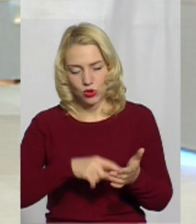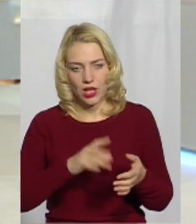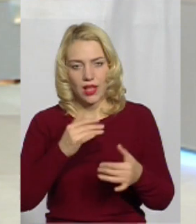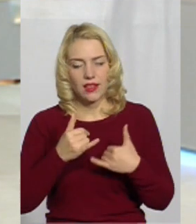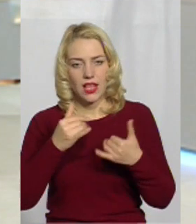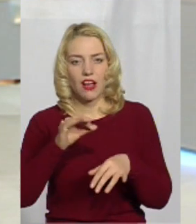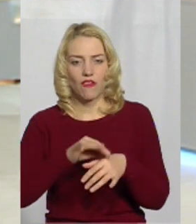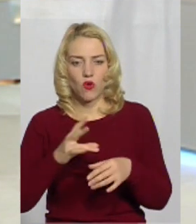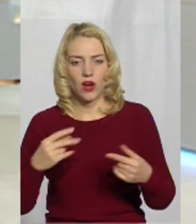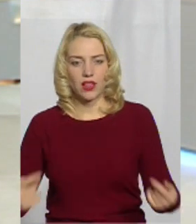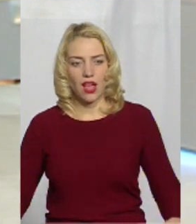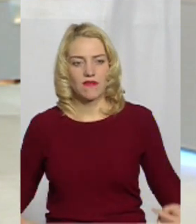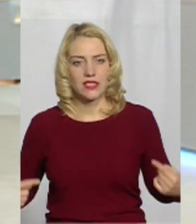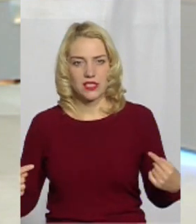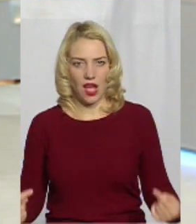на візках.